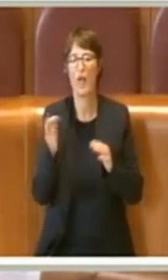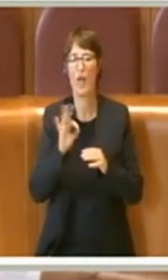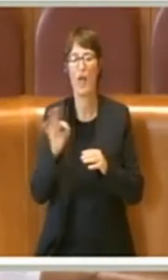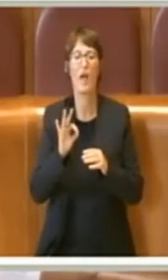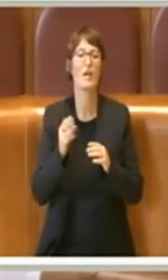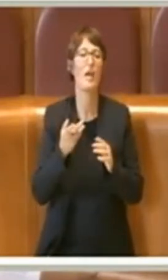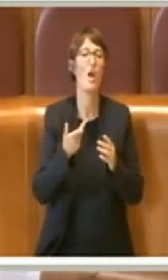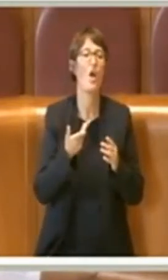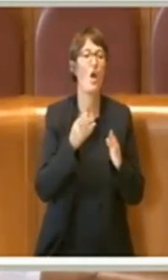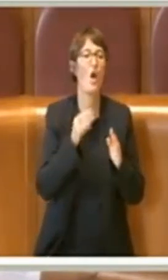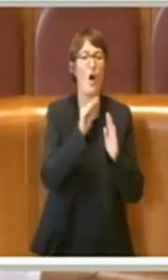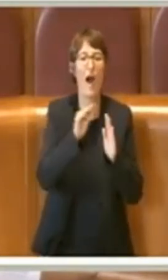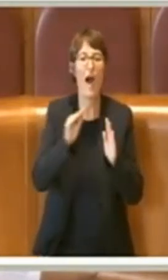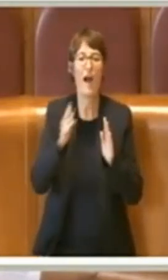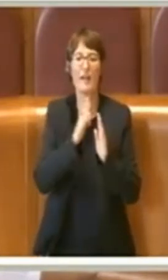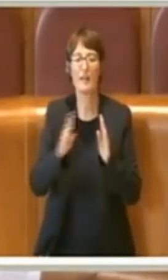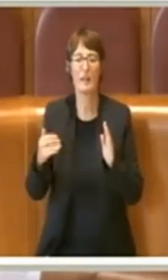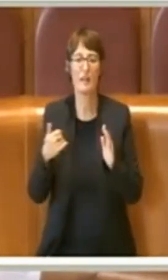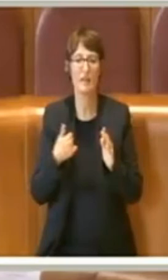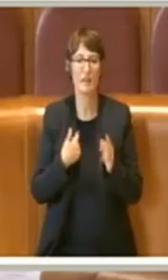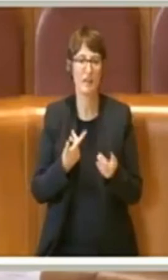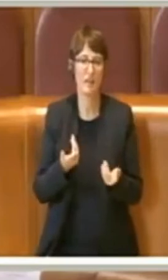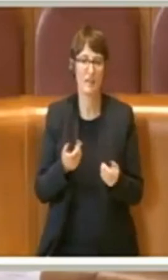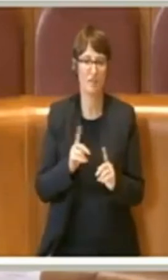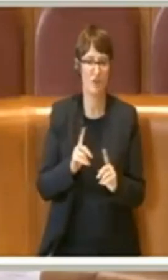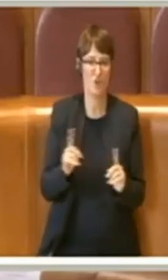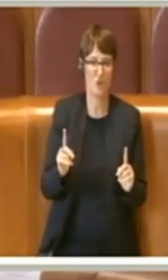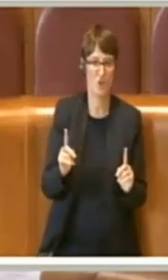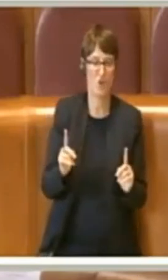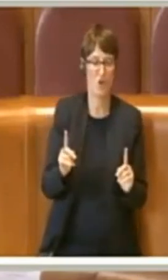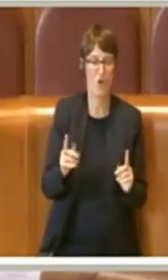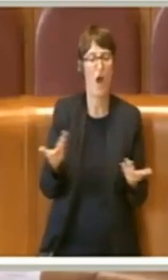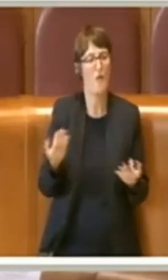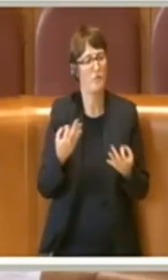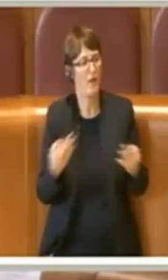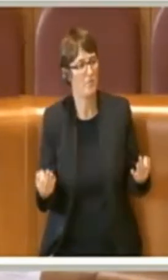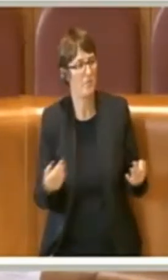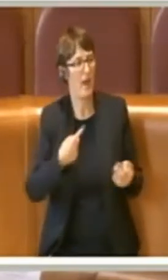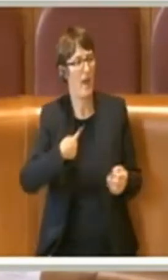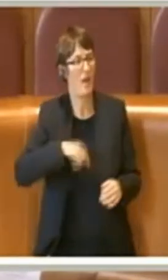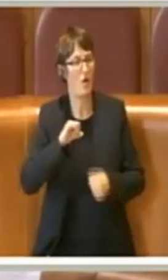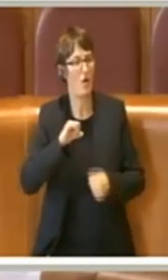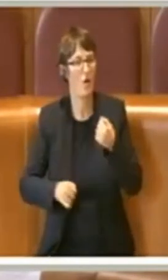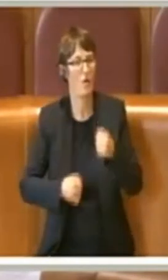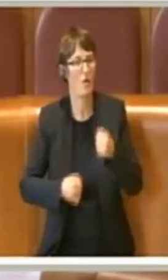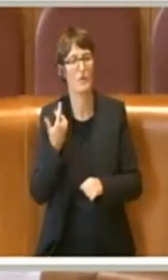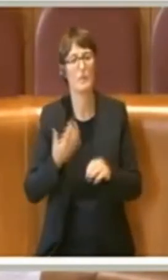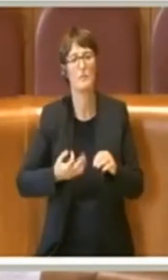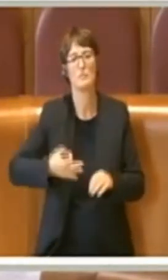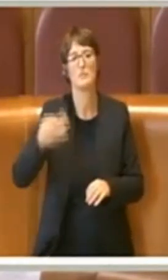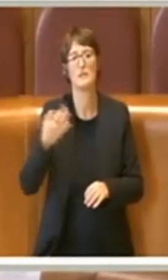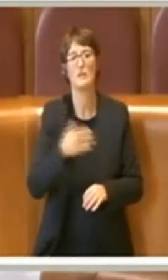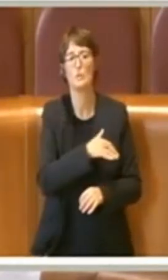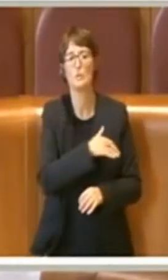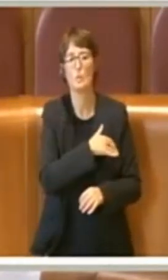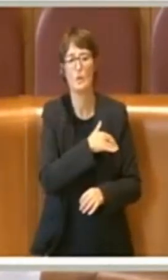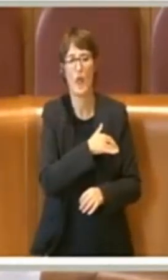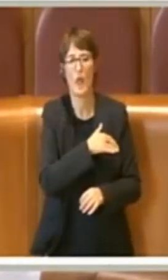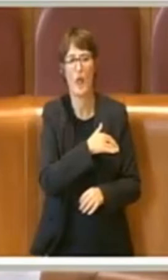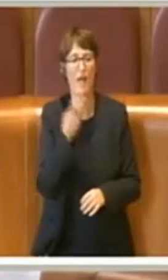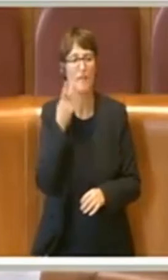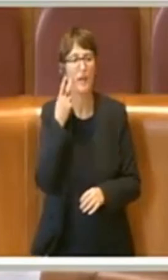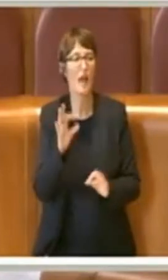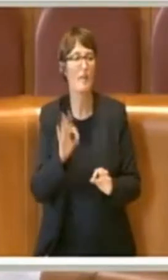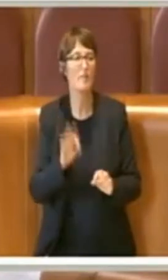comportiamoci come studenti e vediamo che forse per questi argomenti che toccano veramente le